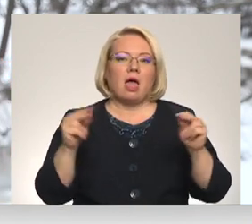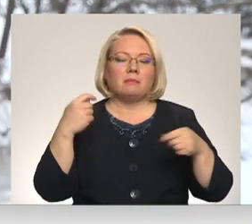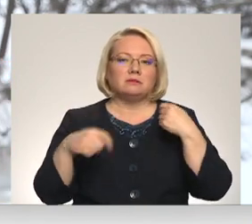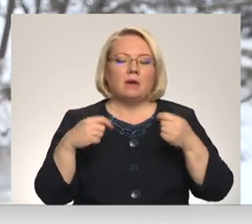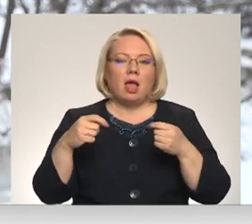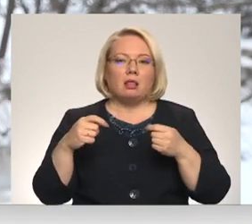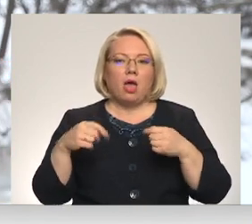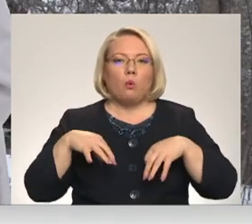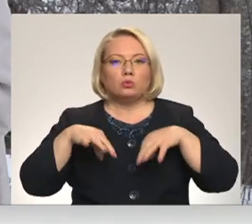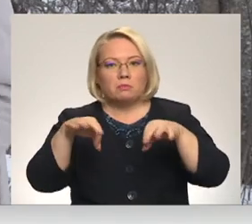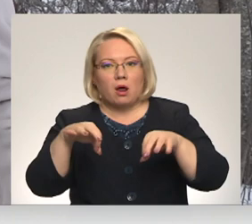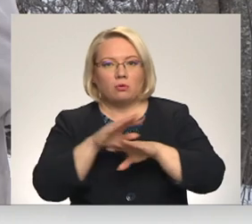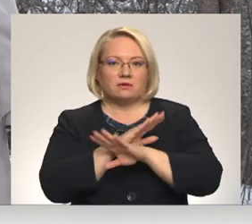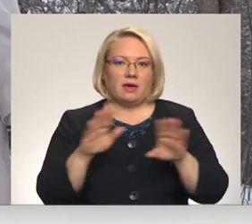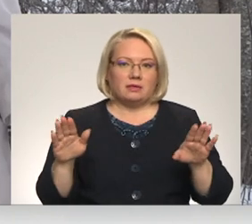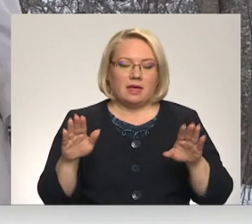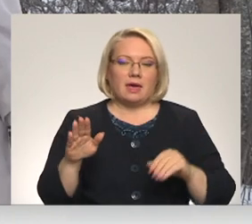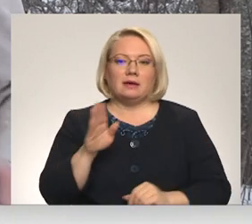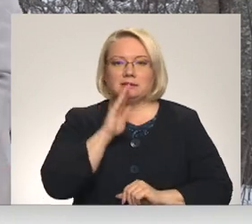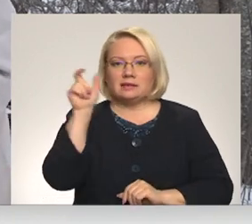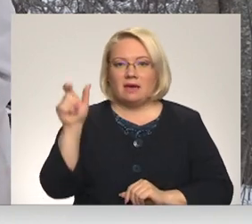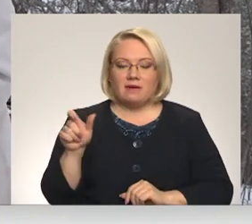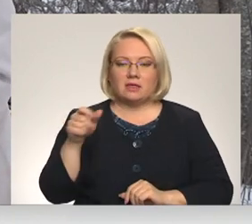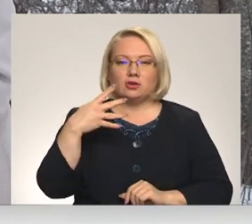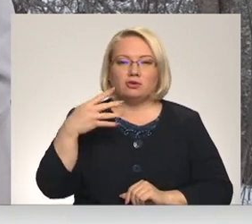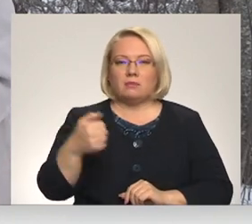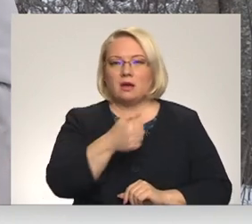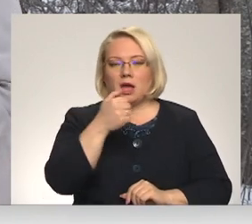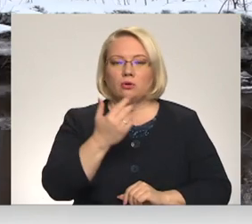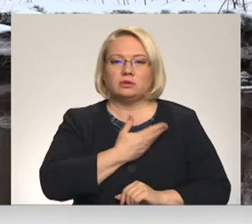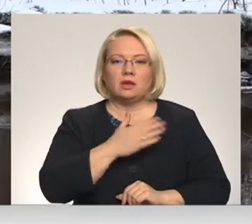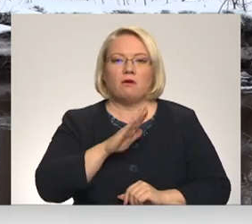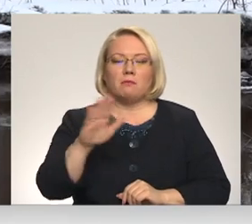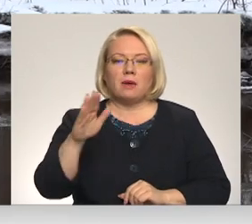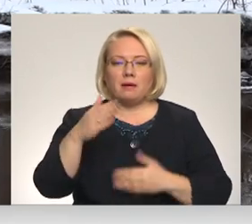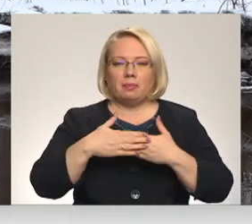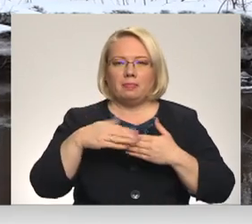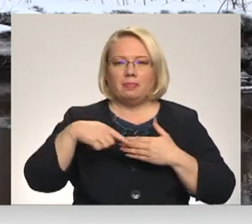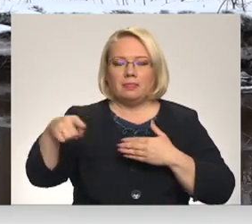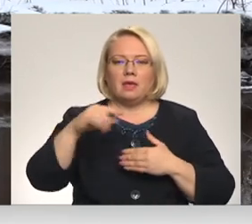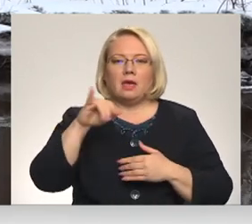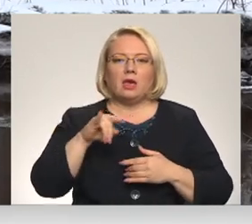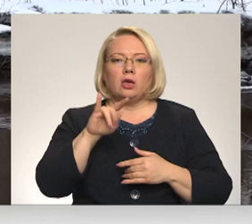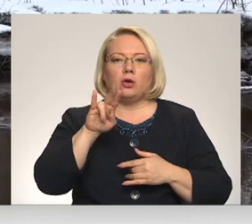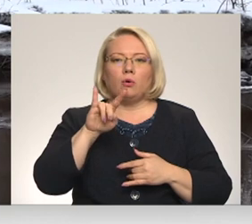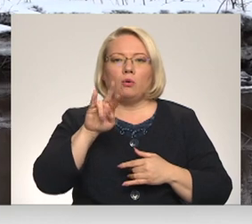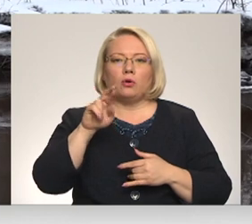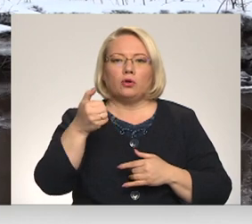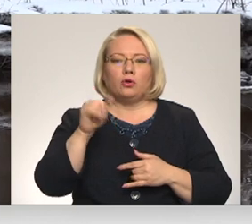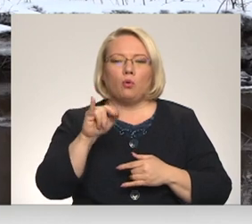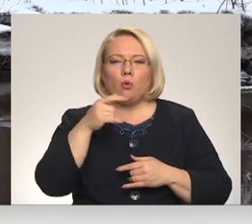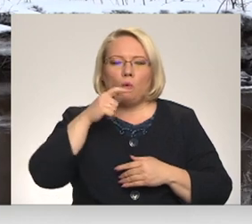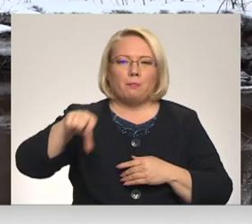tiks virs un netiks virs. Benita Valzman jau 40 gadus dzīvo pie netā lasošās jūrļupītes, un viņa atzīs, ka